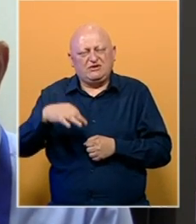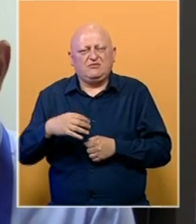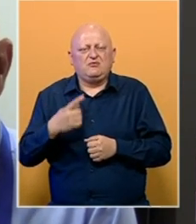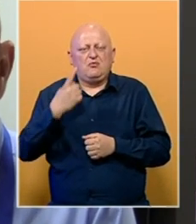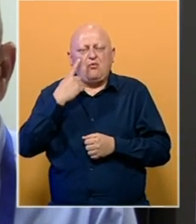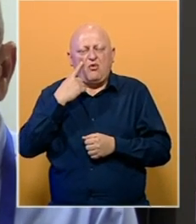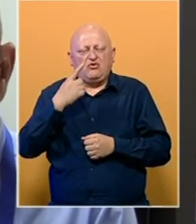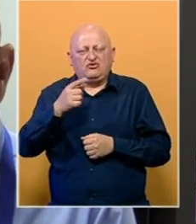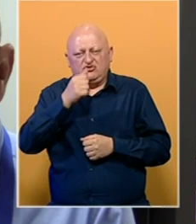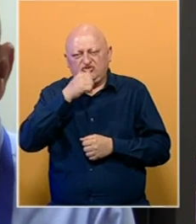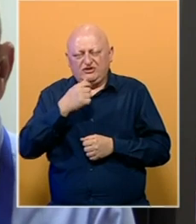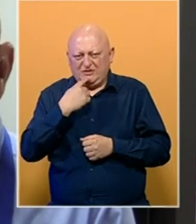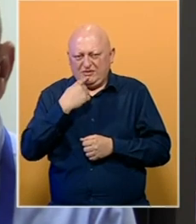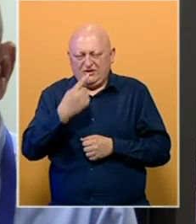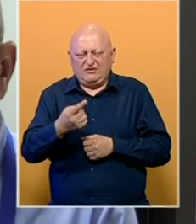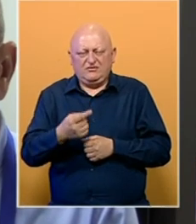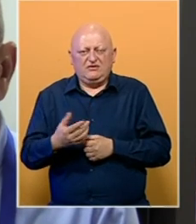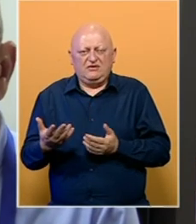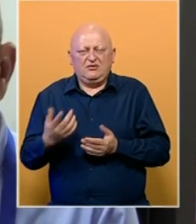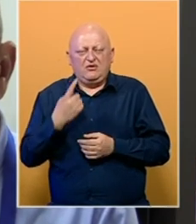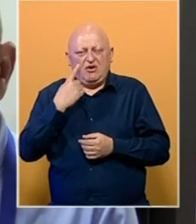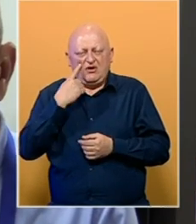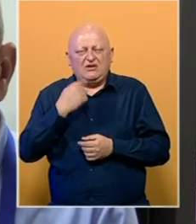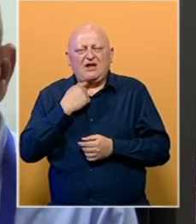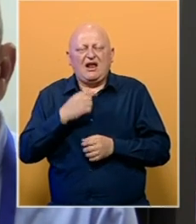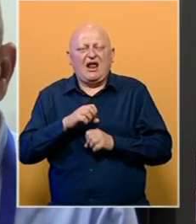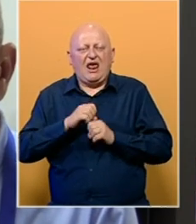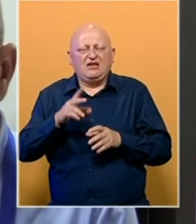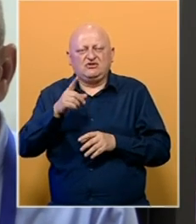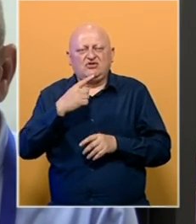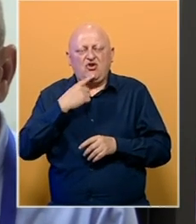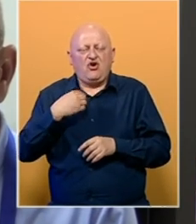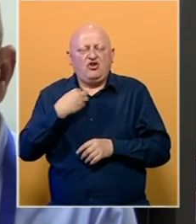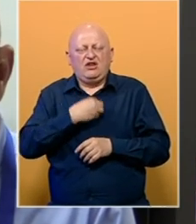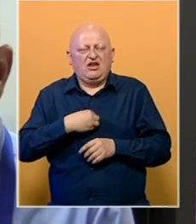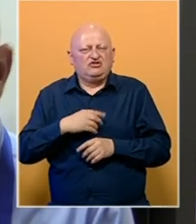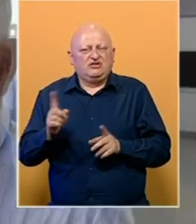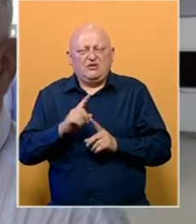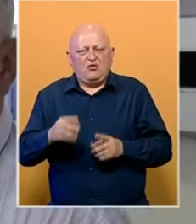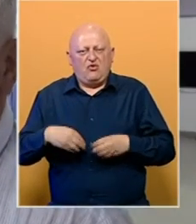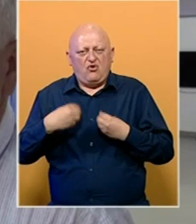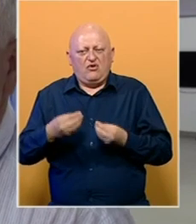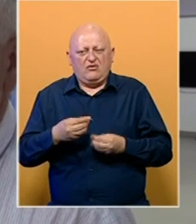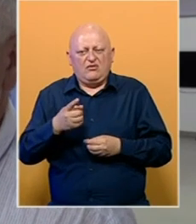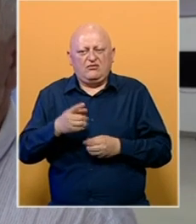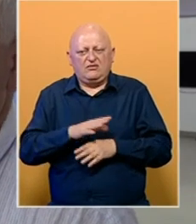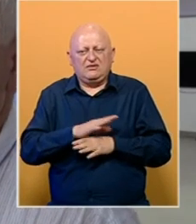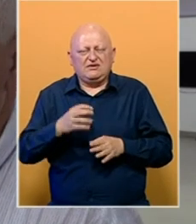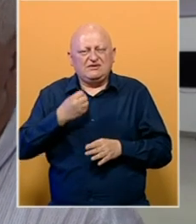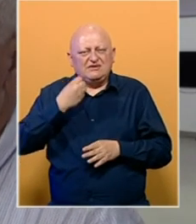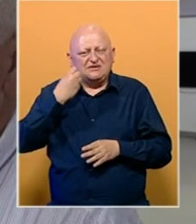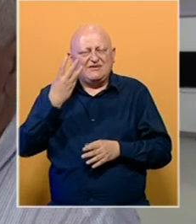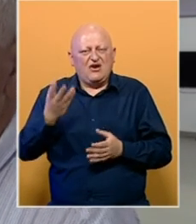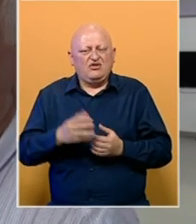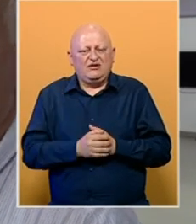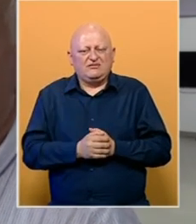pokušava, no što sam već rekao, pokušava biti glas onih koji nažalost ne mogu govoriti. Pa ono je svakodnevnica je